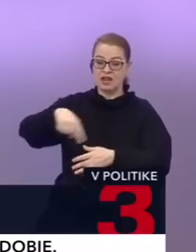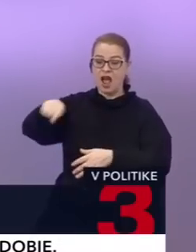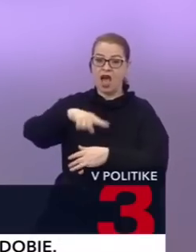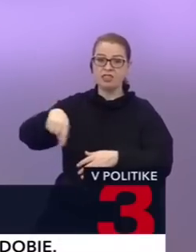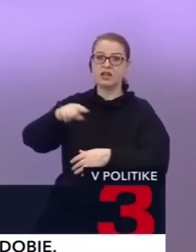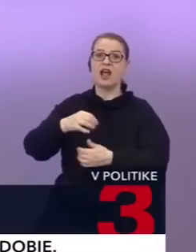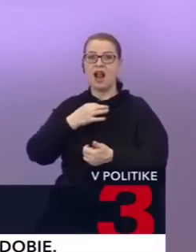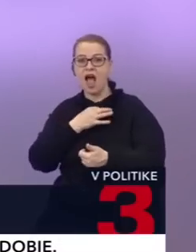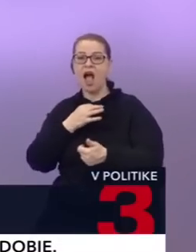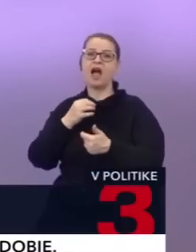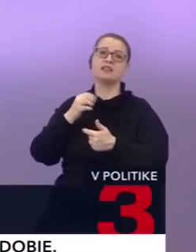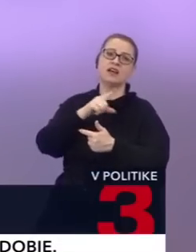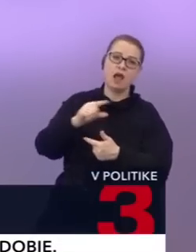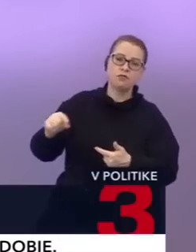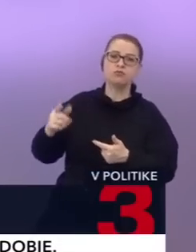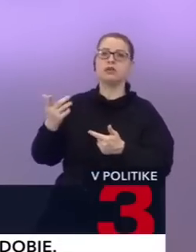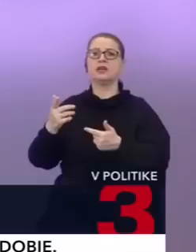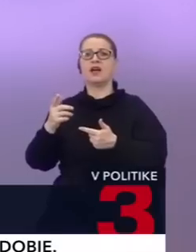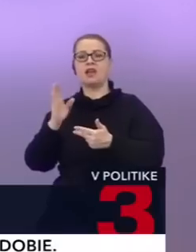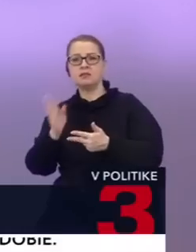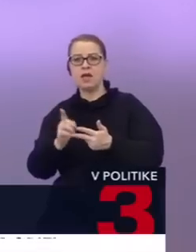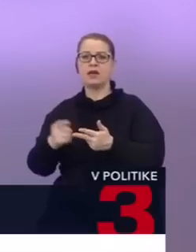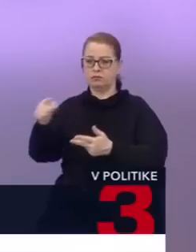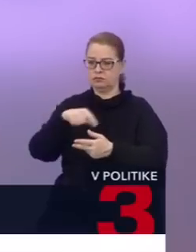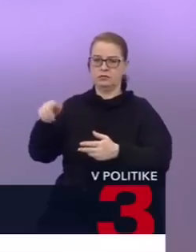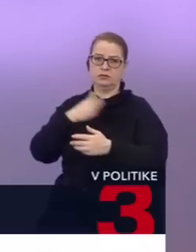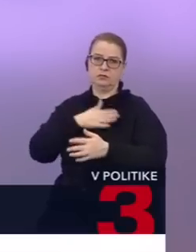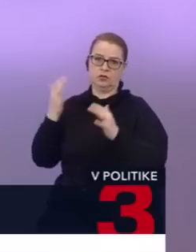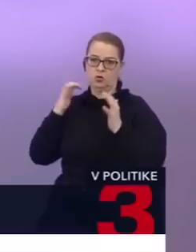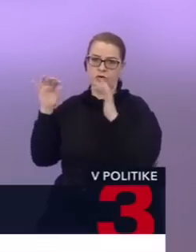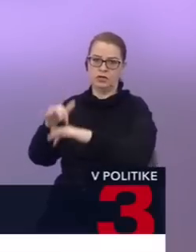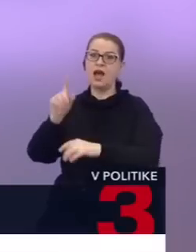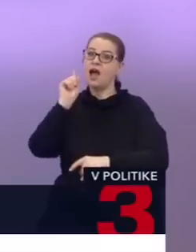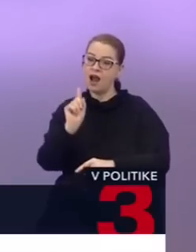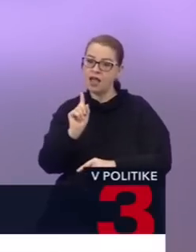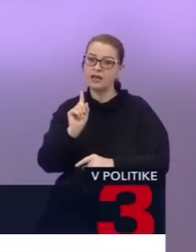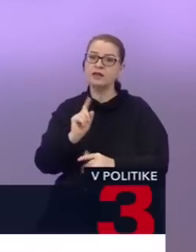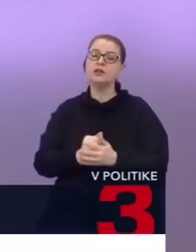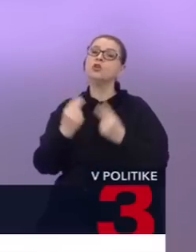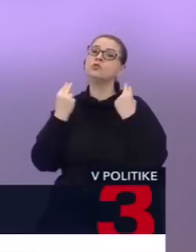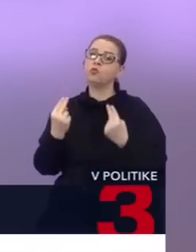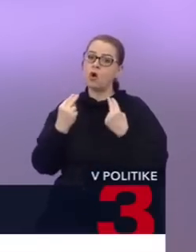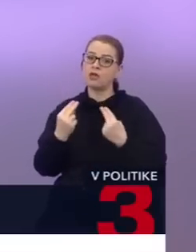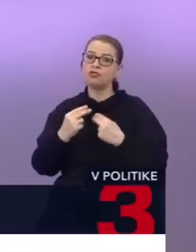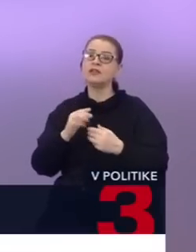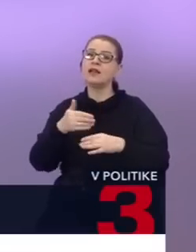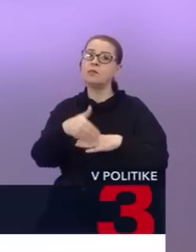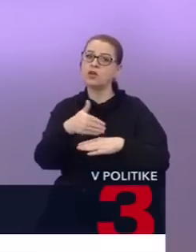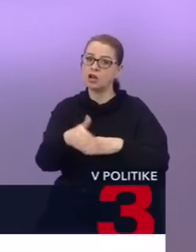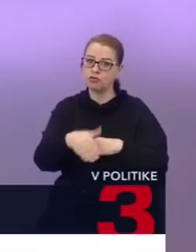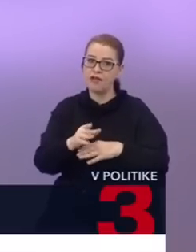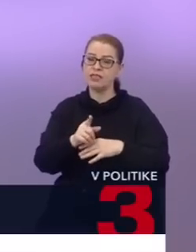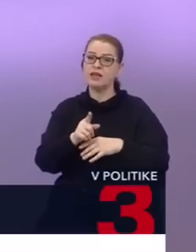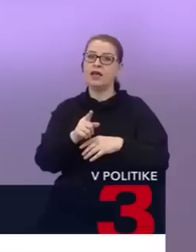aj hlasu, aj republiky a ďalších proste prišli k referendu. Ale dôležité je práve to B. To B je